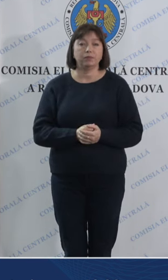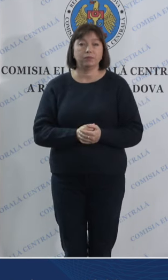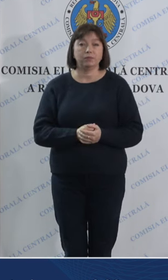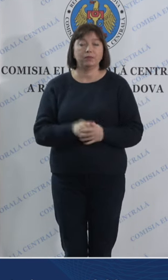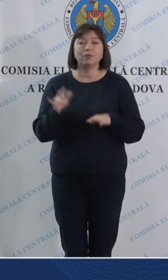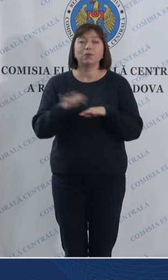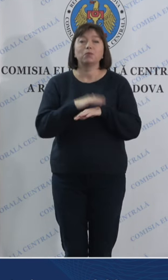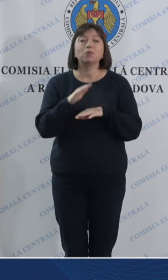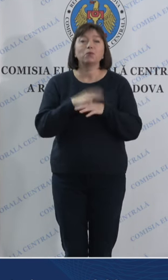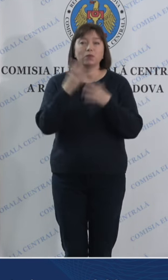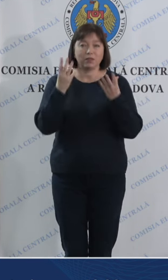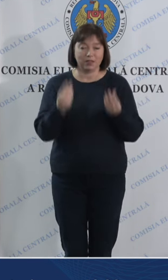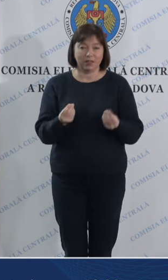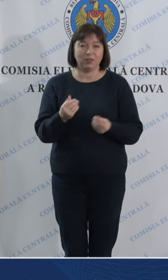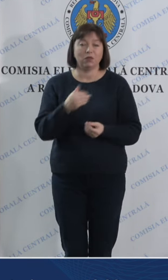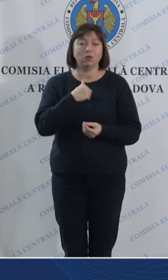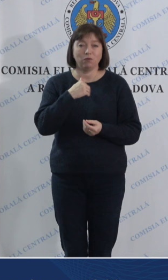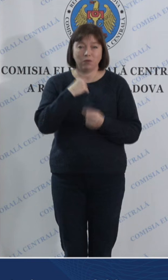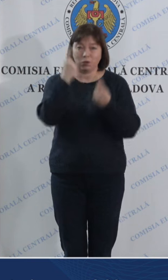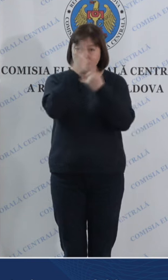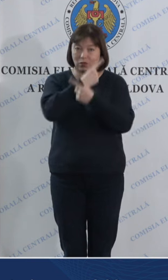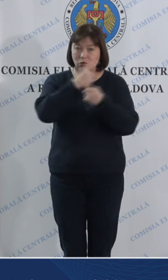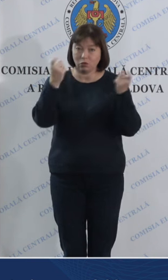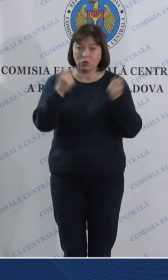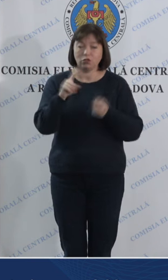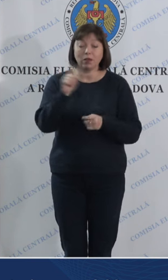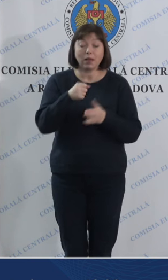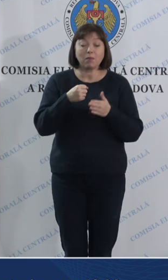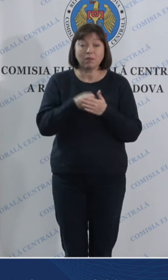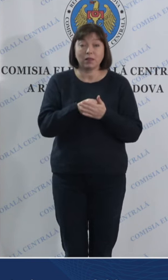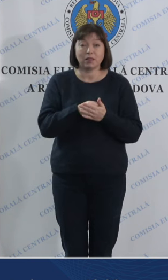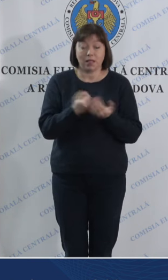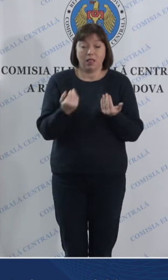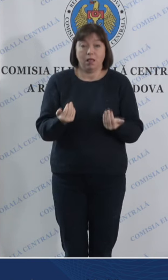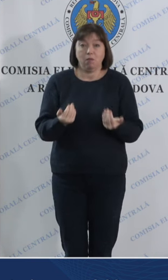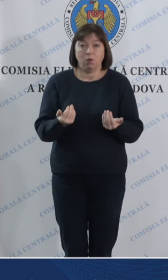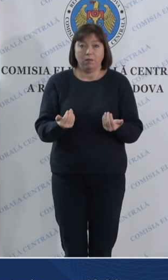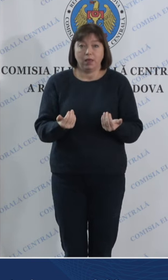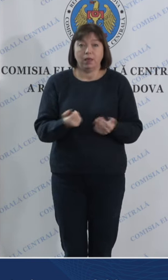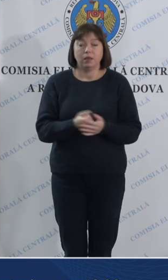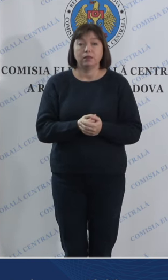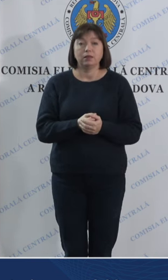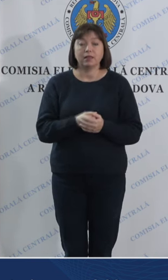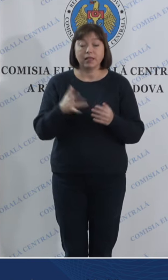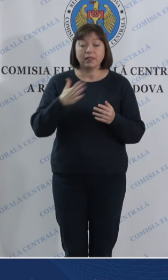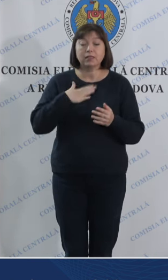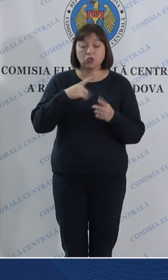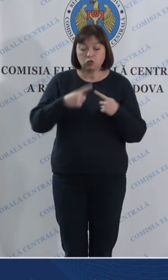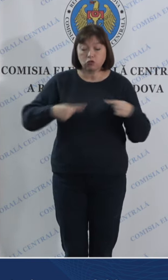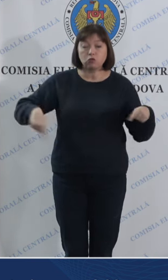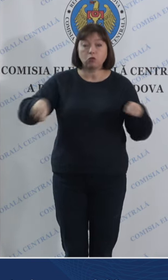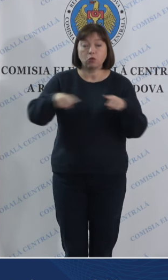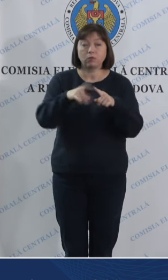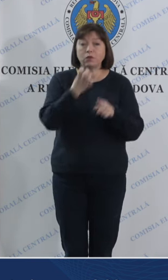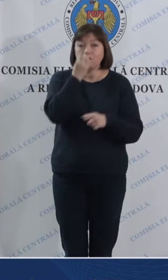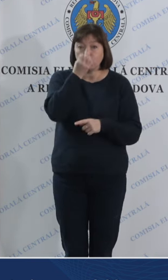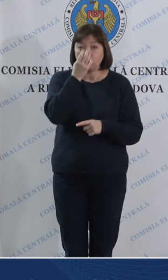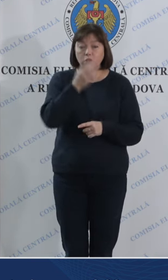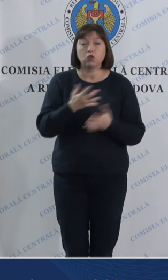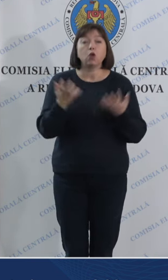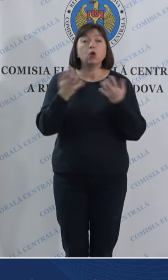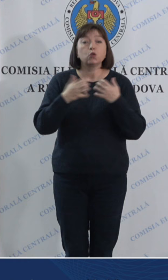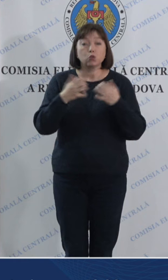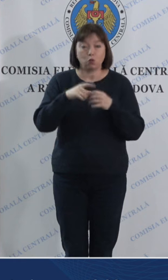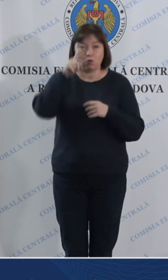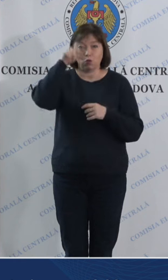Bună ziua! Vreau să vă aduc la cunoștință că până la moment, în circunscripție electorală Florești, numărul